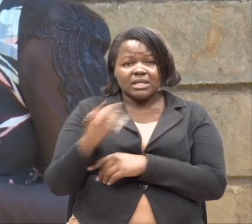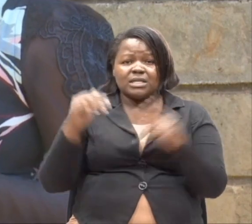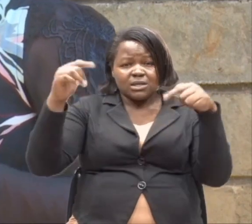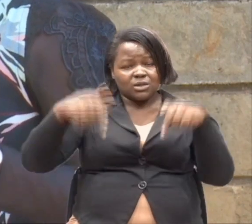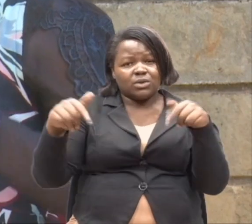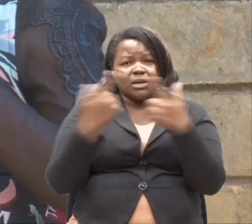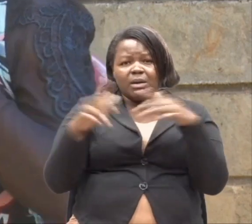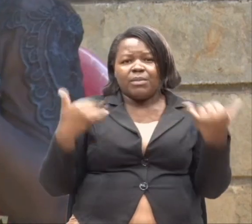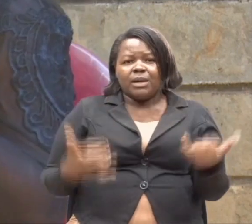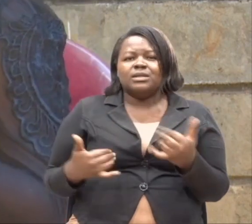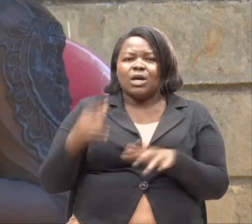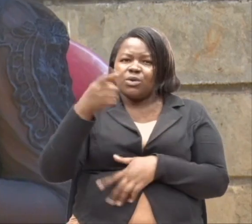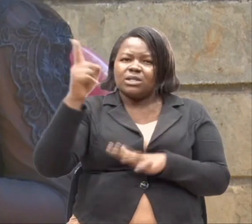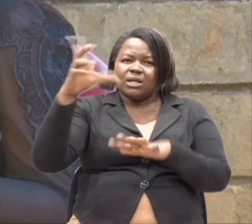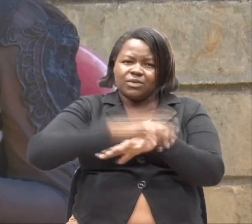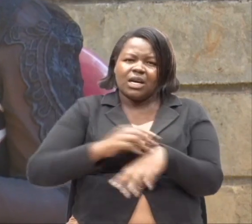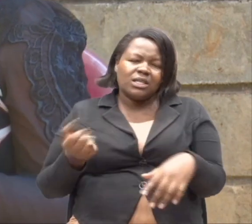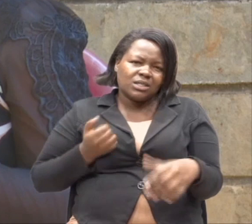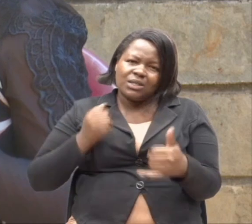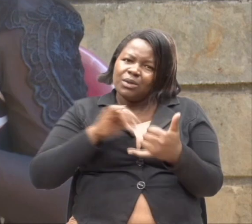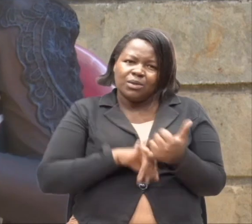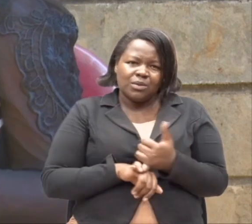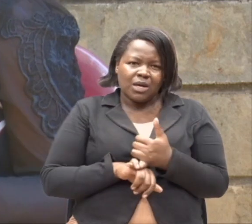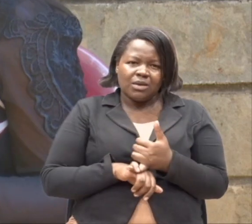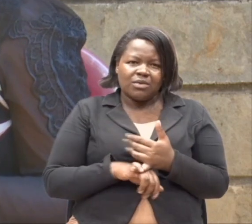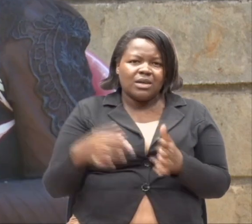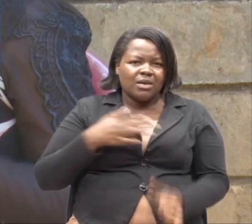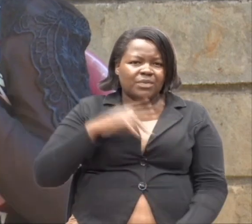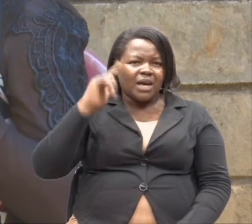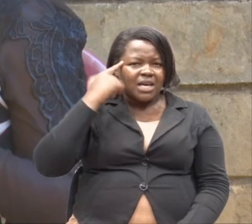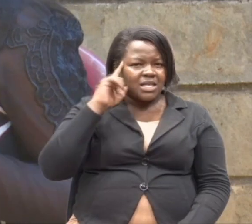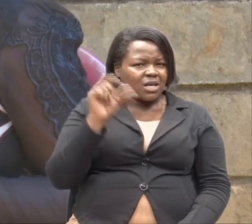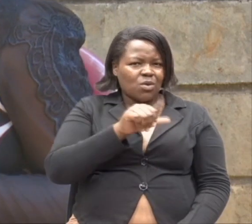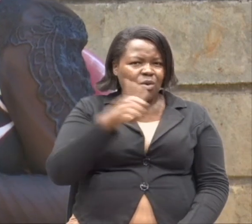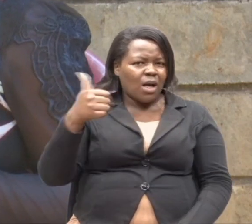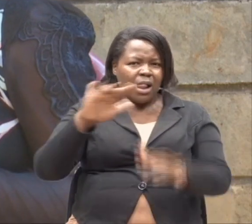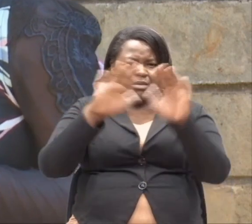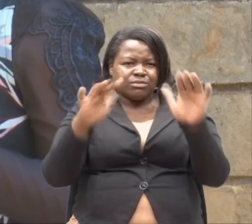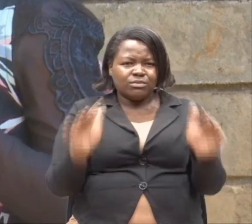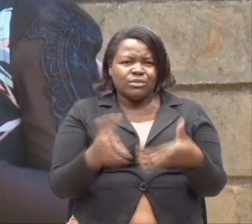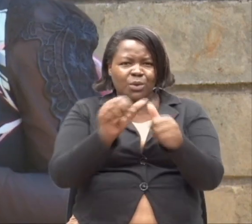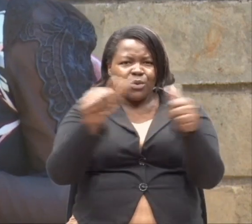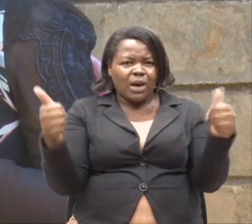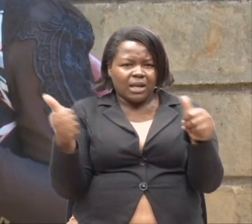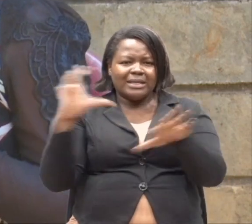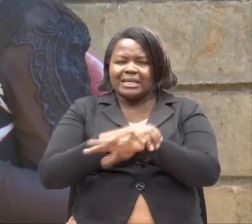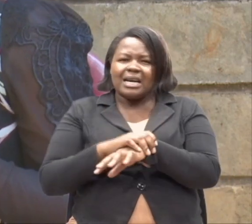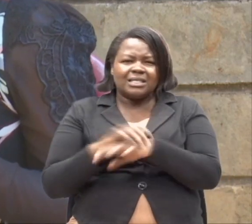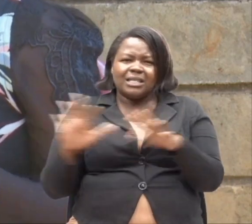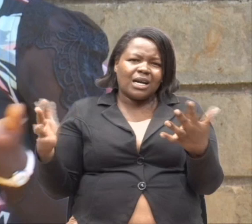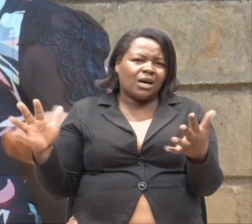Lakini kumpata huyu bibi. Natumai kwa yusawa. Hameumbika vizuri. Kumpata